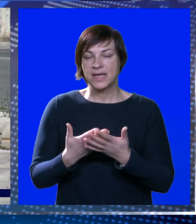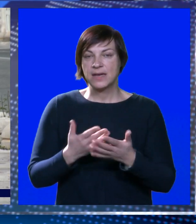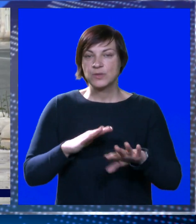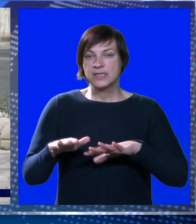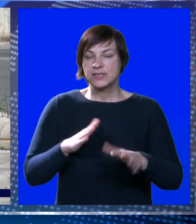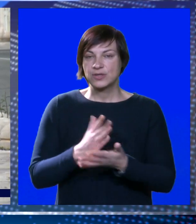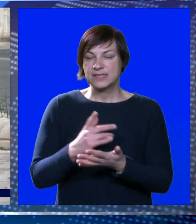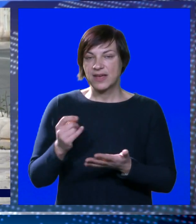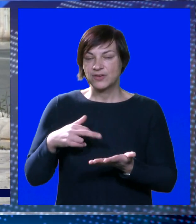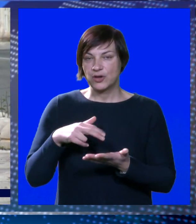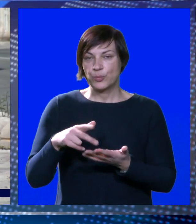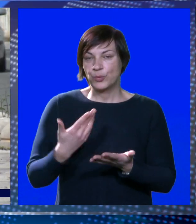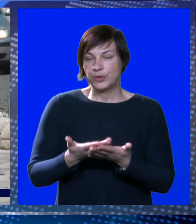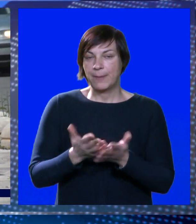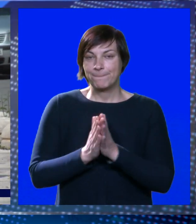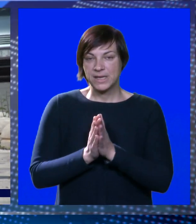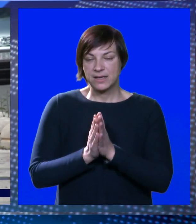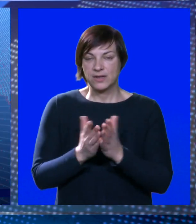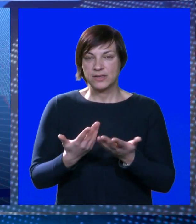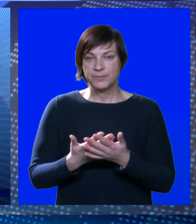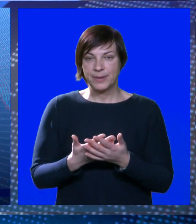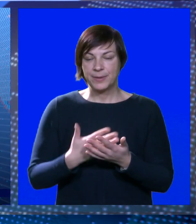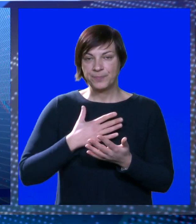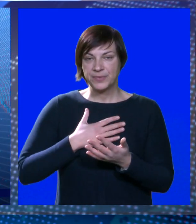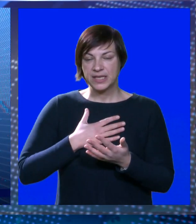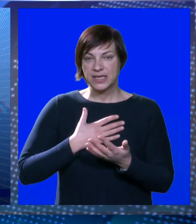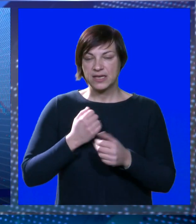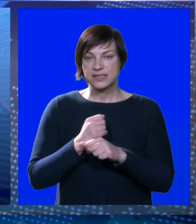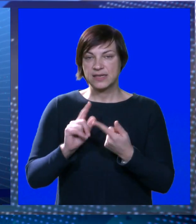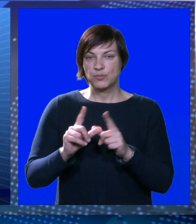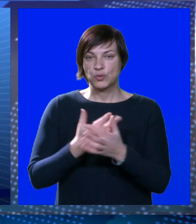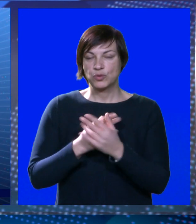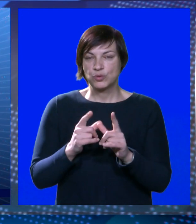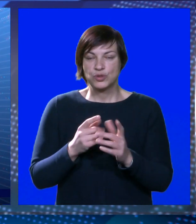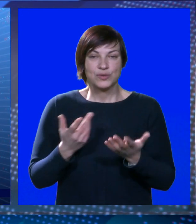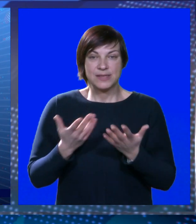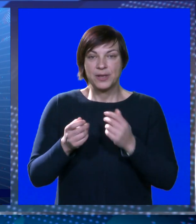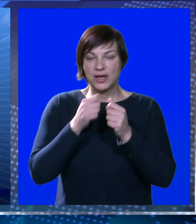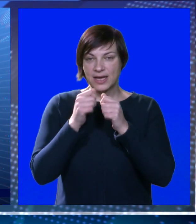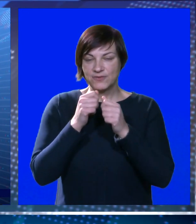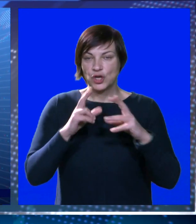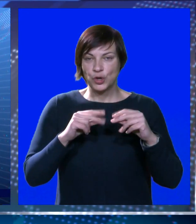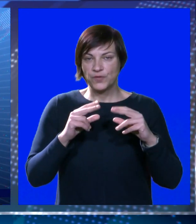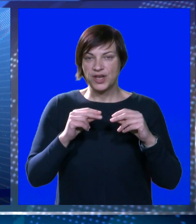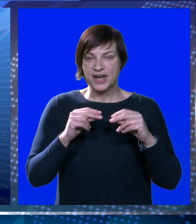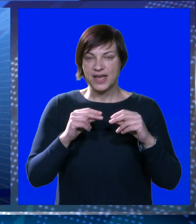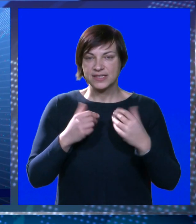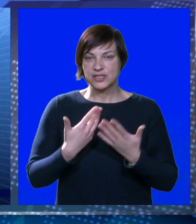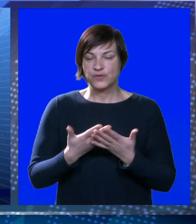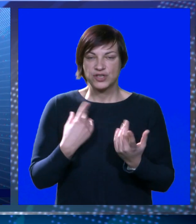mu se sugrađani svakodnevno putem obraćaju s molbama. Ja sam i dalje u Gružu za bilo kakav dogovor, razgovor,